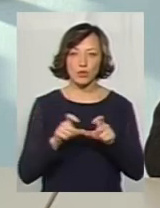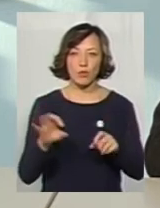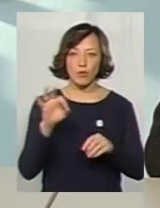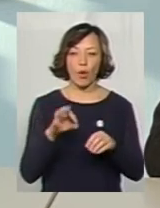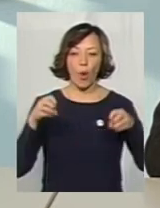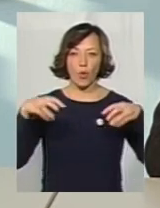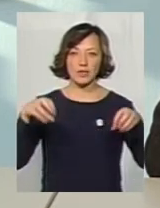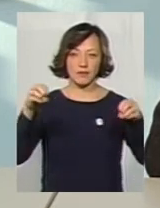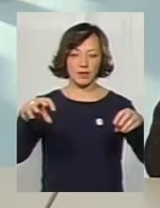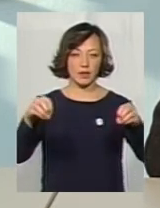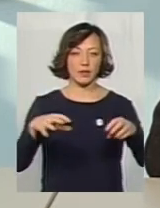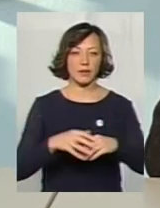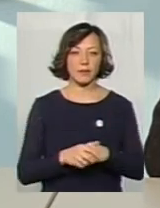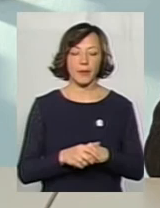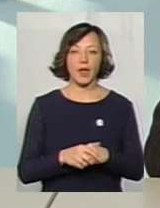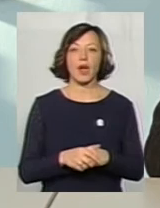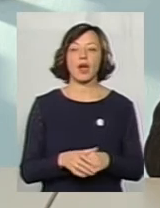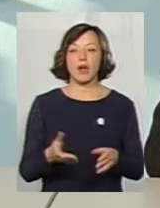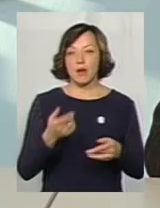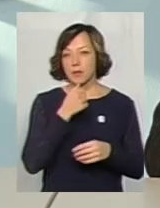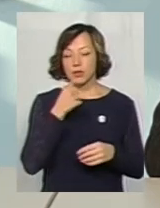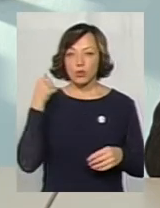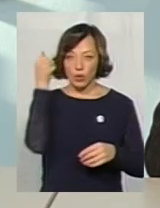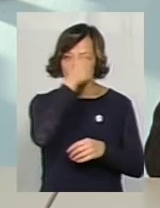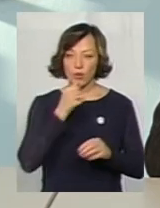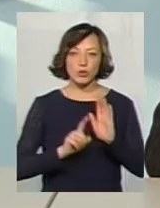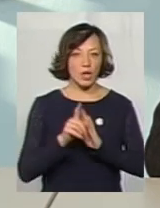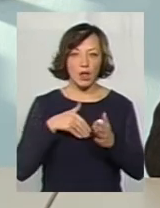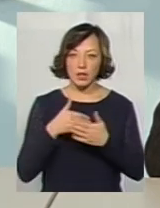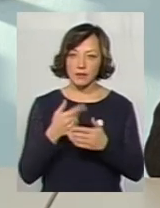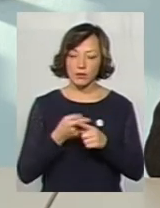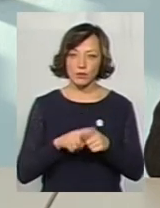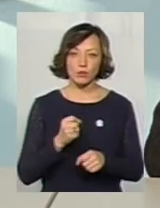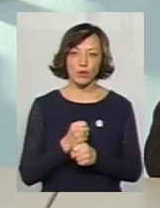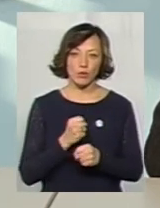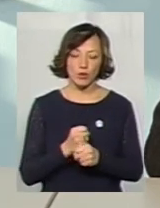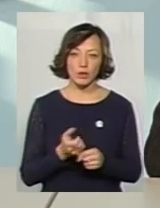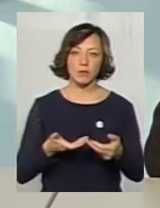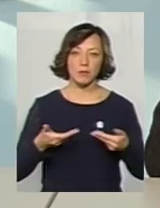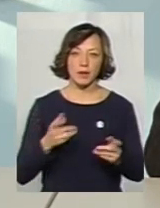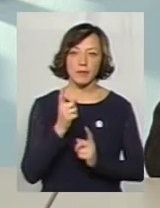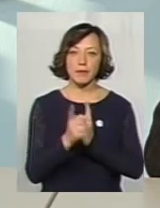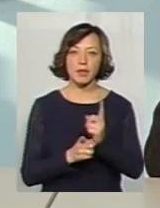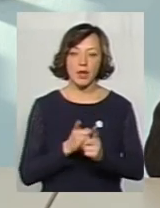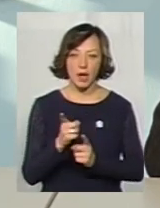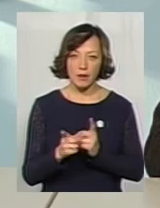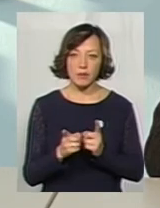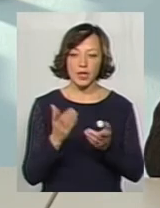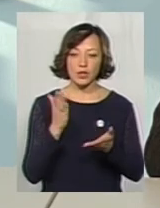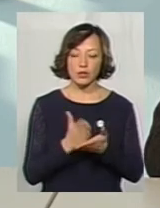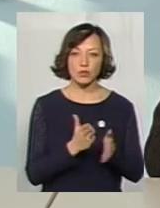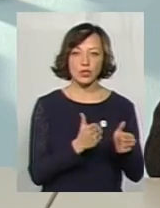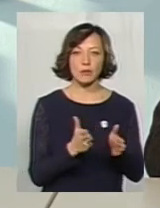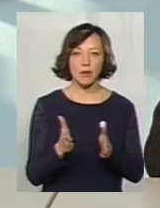зовнішнього освітлення. Саме тому ми, знову ж таки, з минулого року почали дуже активну в тому роботу. Ми міняємо існуючі мережі,